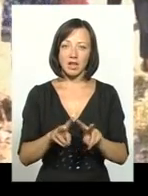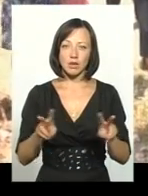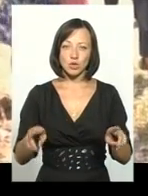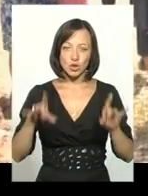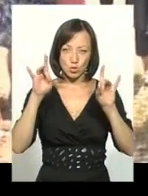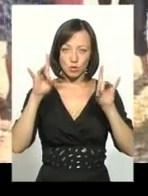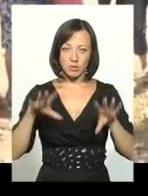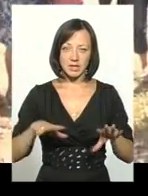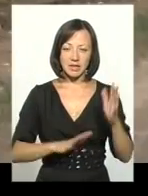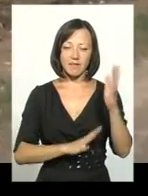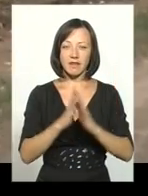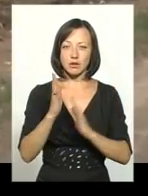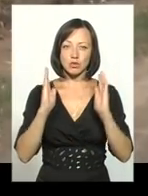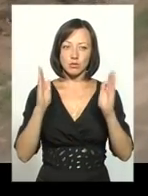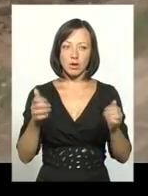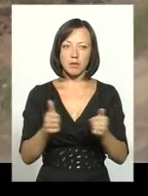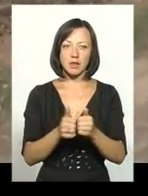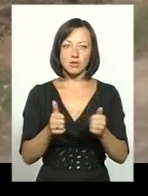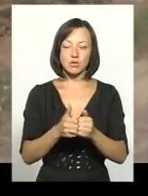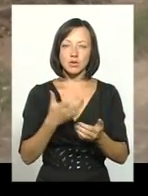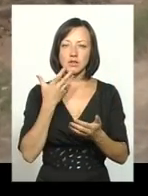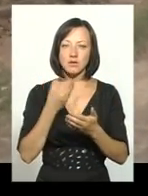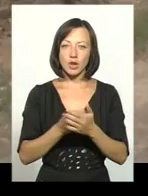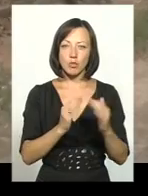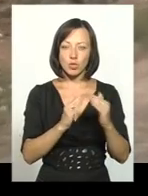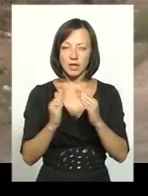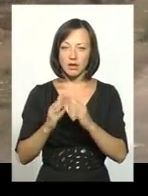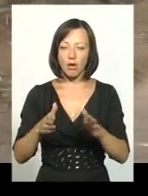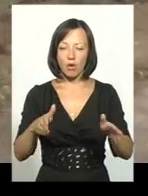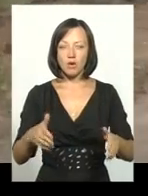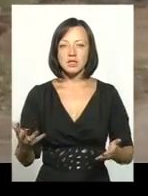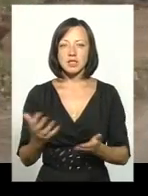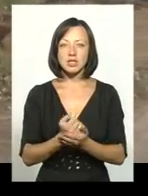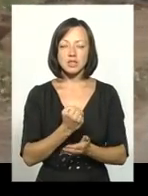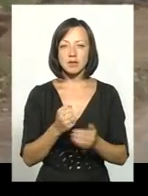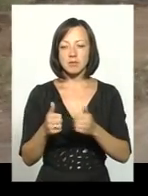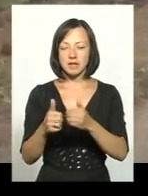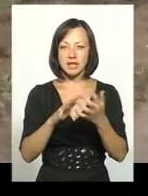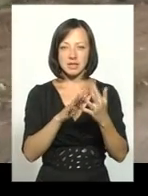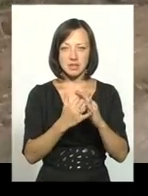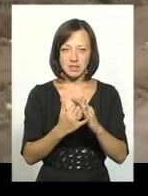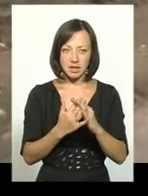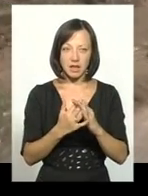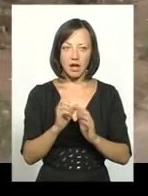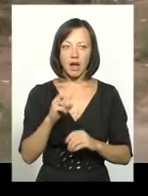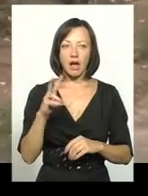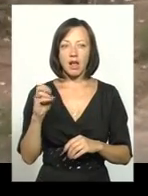сюрпризи у лісосмугах поблизу своїх помешкань та городів почали знаходити мешканці довколишніх сіл. Проте і Чимбарівку